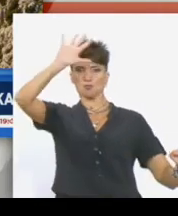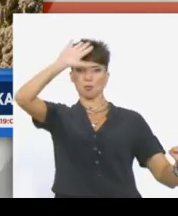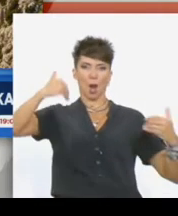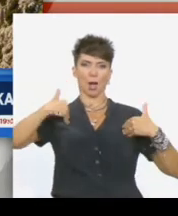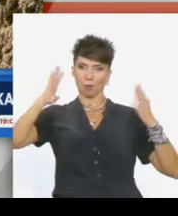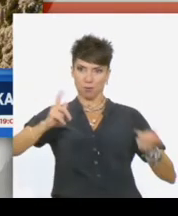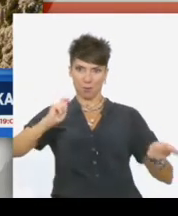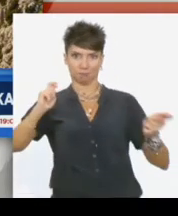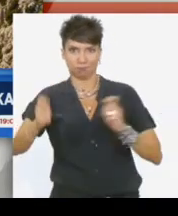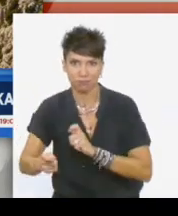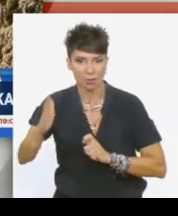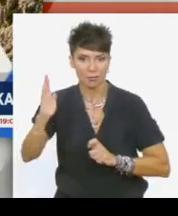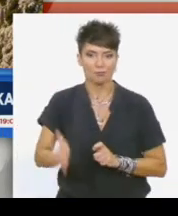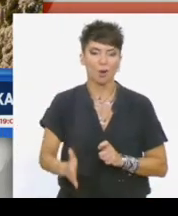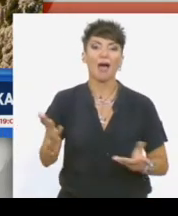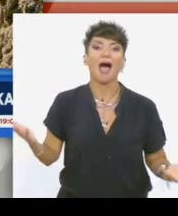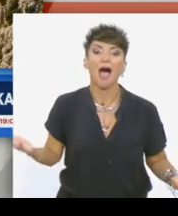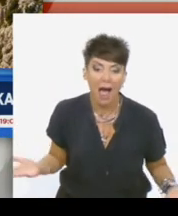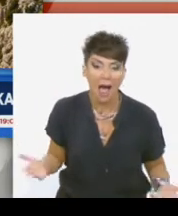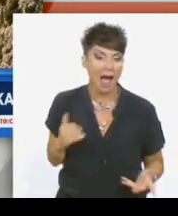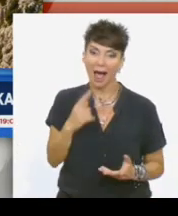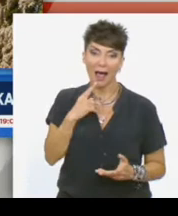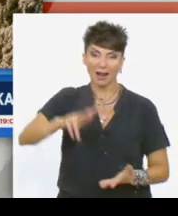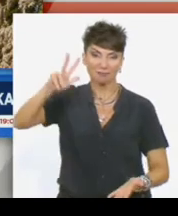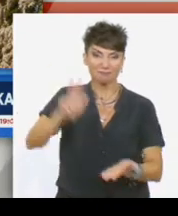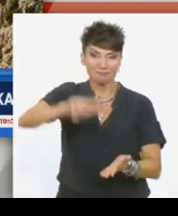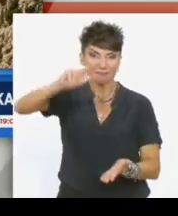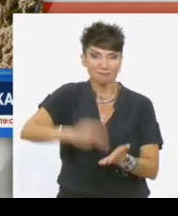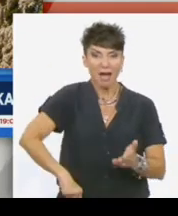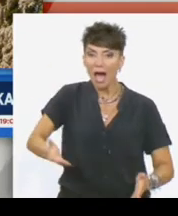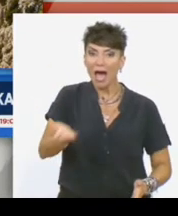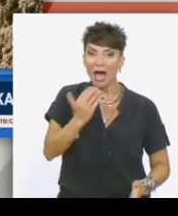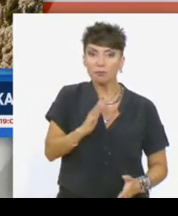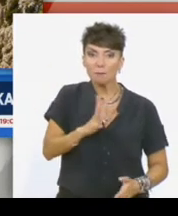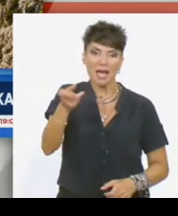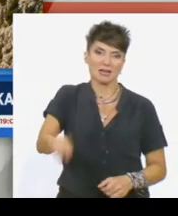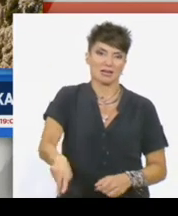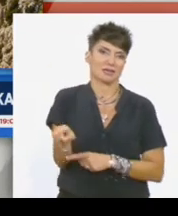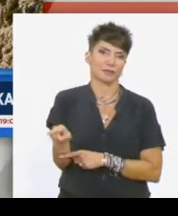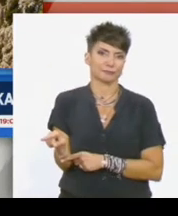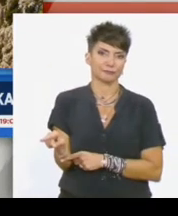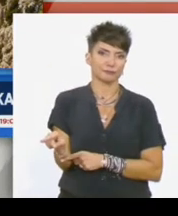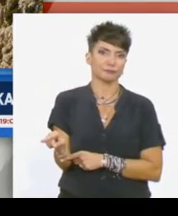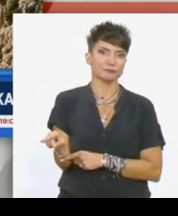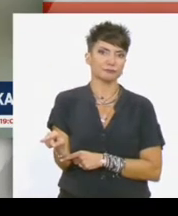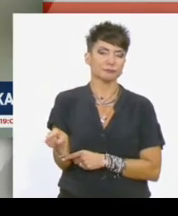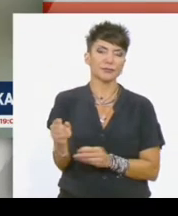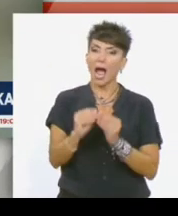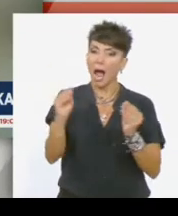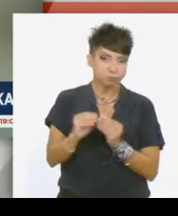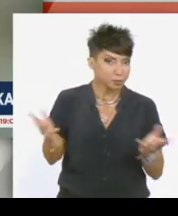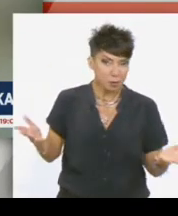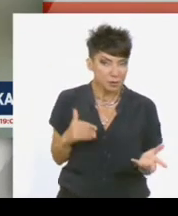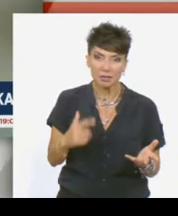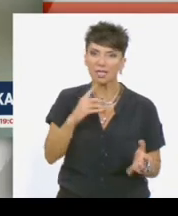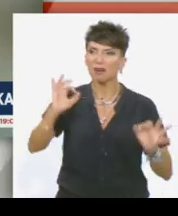χρόνο στο σπίτι του εκεί, αλλά όσο ήταν εν ζωή, δεν ολοκληρώθηκε, λένε οι πληροφορίες, η διαδικασία και δεν δόθηκε